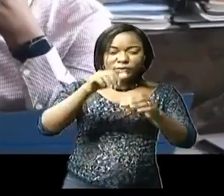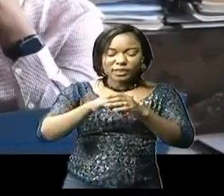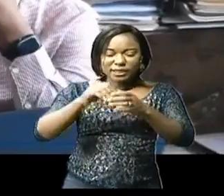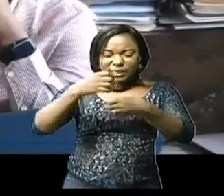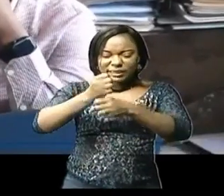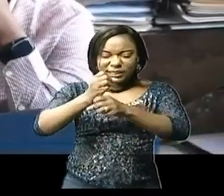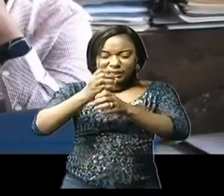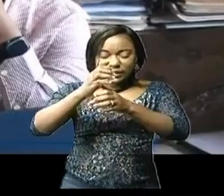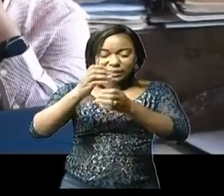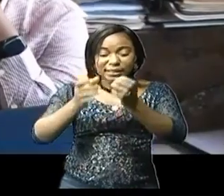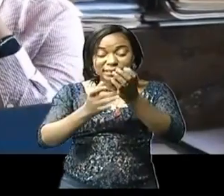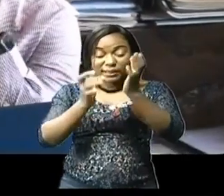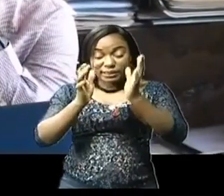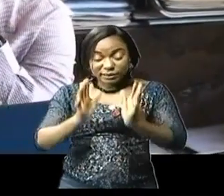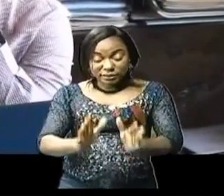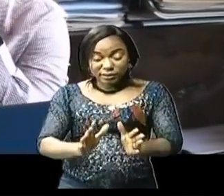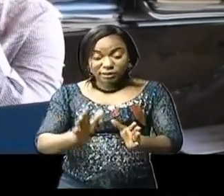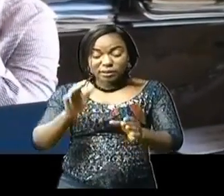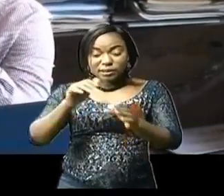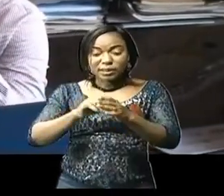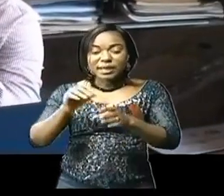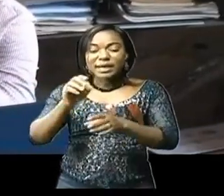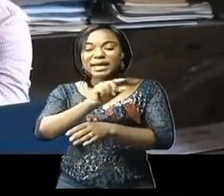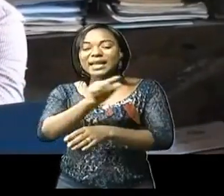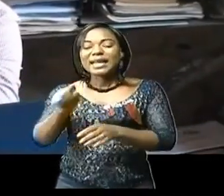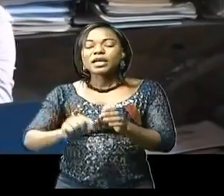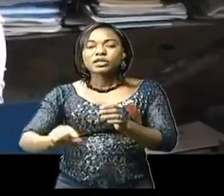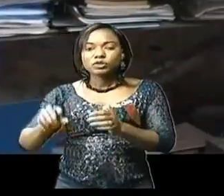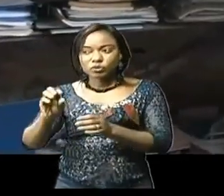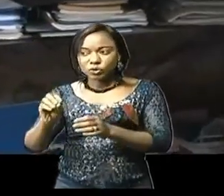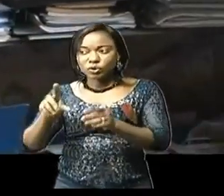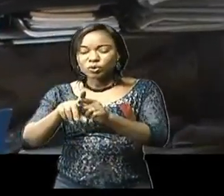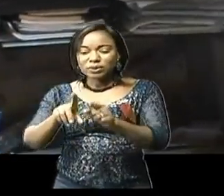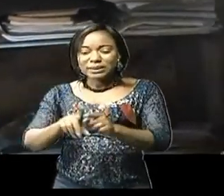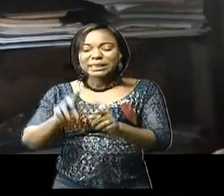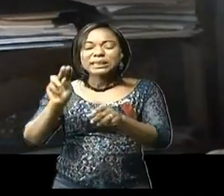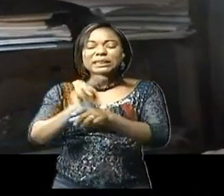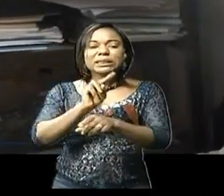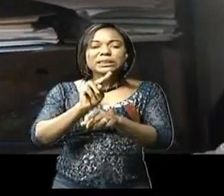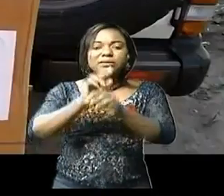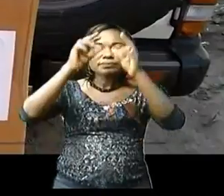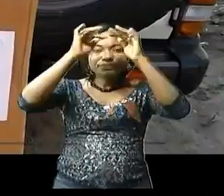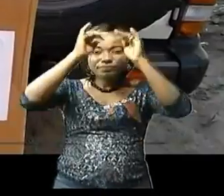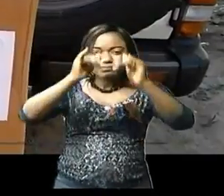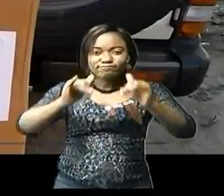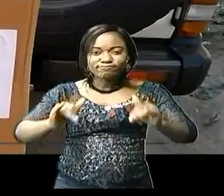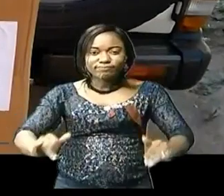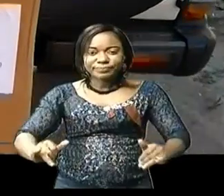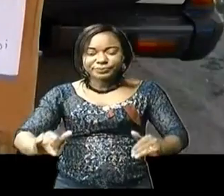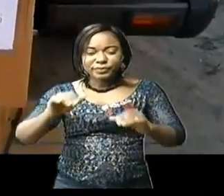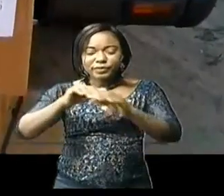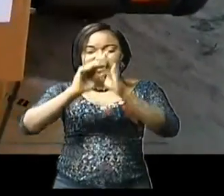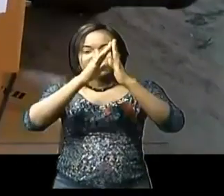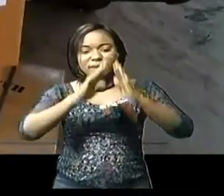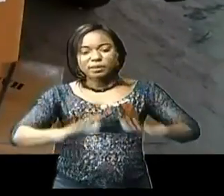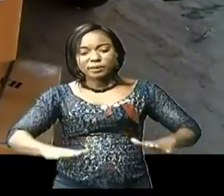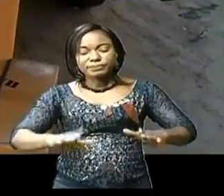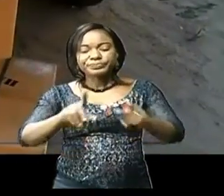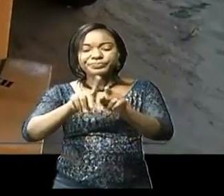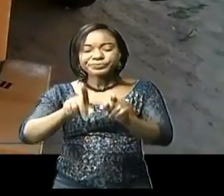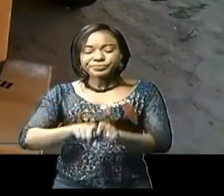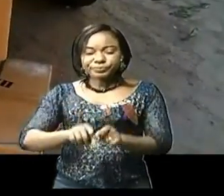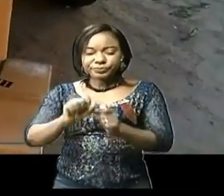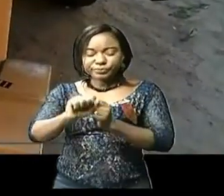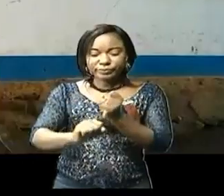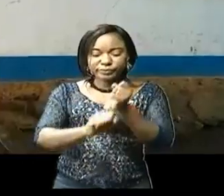motivation des prestataires, sans oublier l'utilisation de moustiquaires imprégnés d'insecticides dans des ménages, afin d'appuyer la